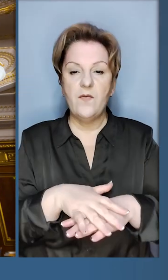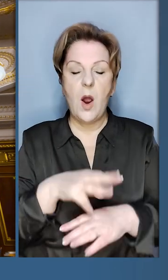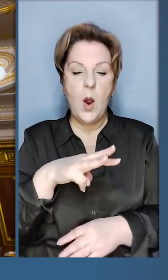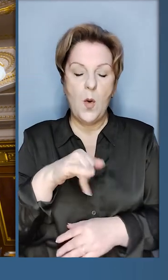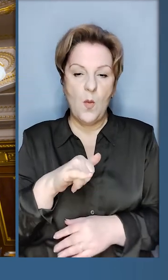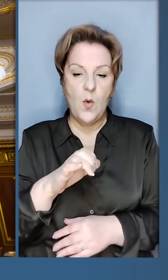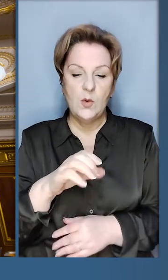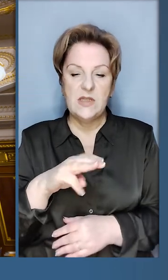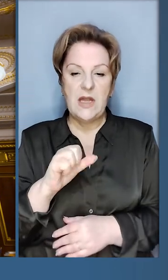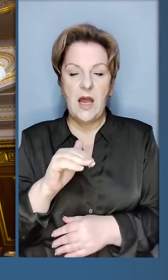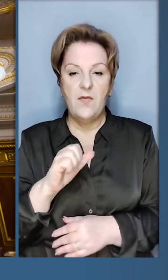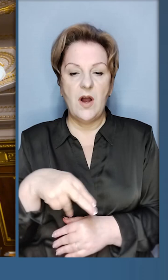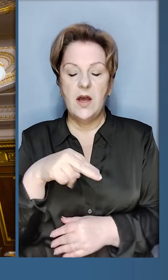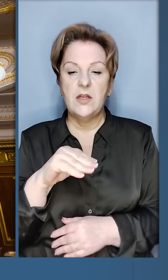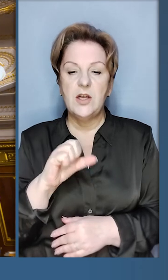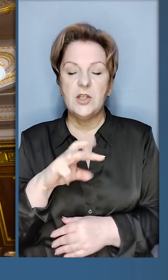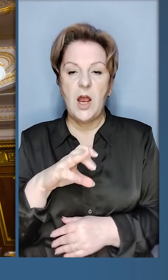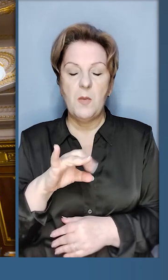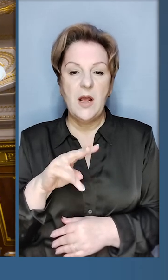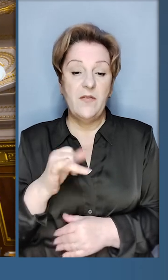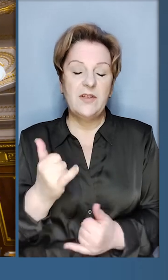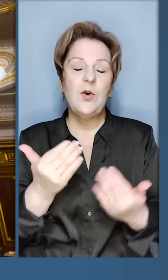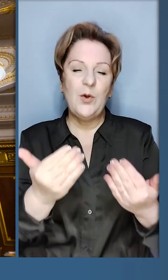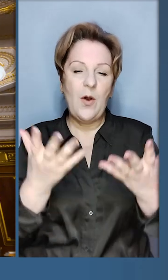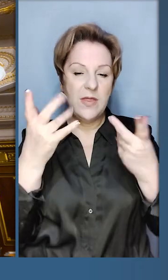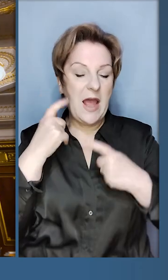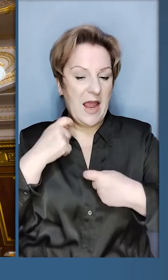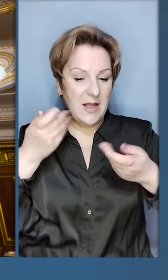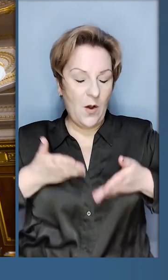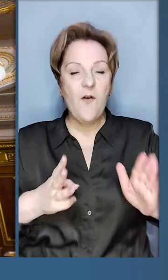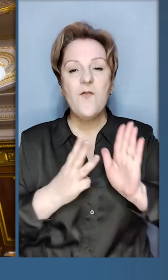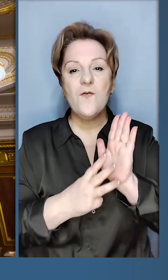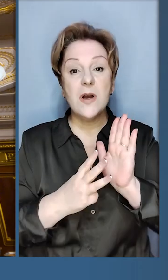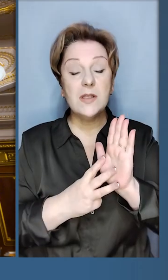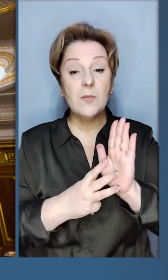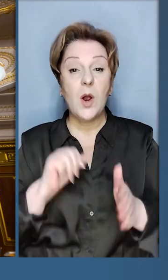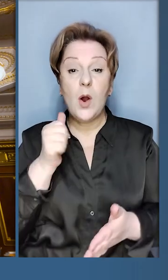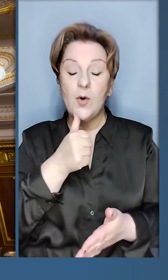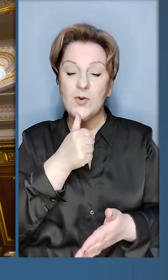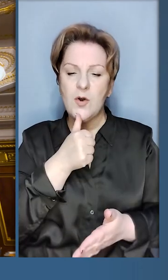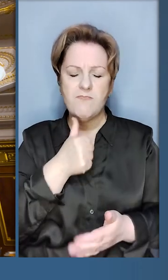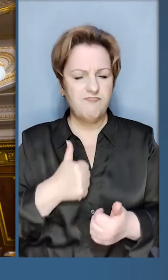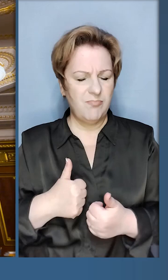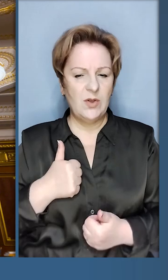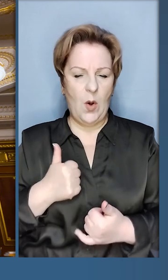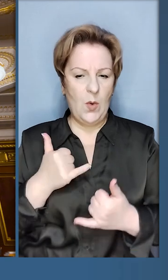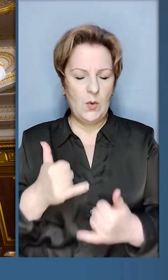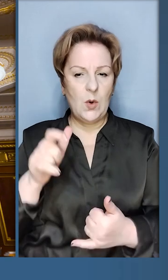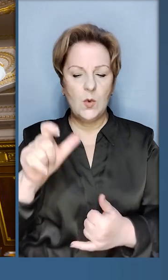Джемілєвим. Сьогодні його день, день народження 80 років. Достойна людина,